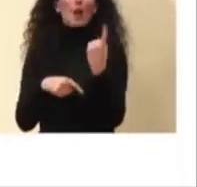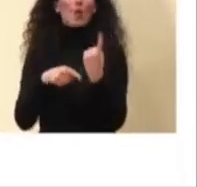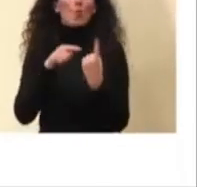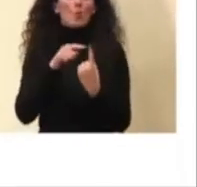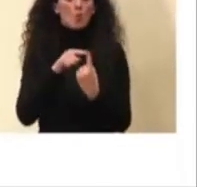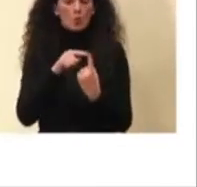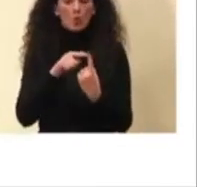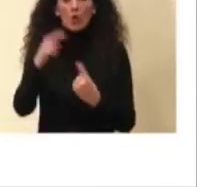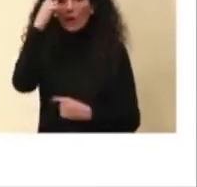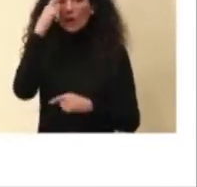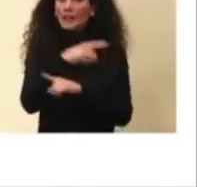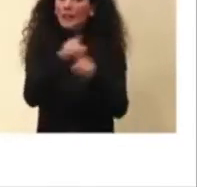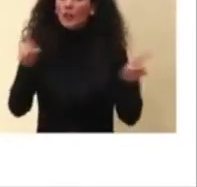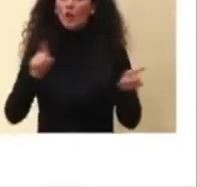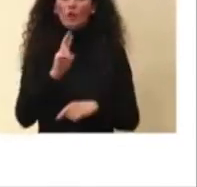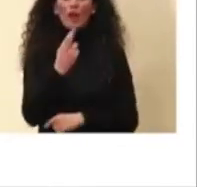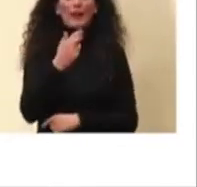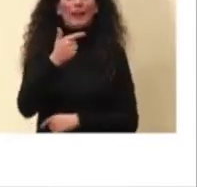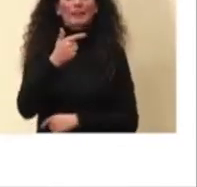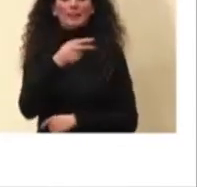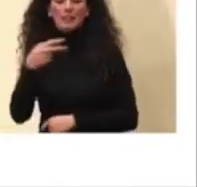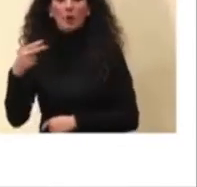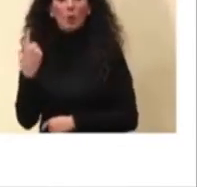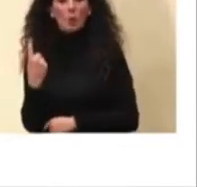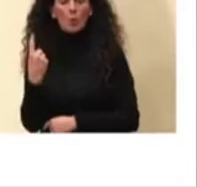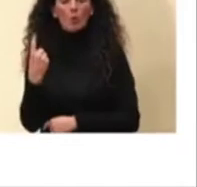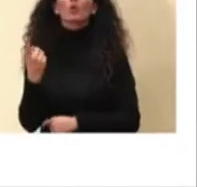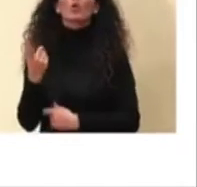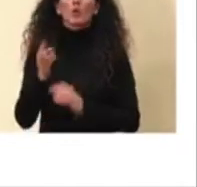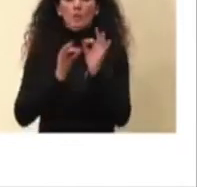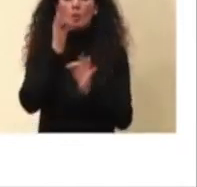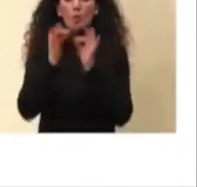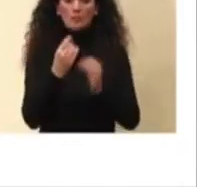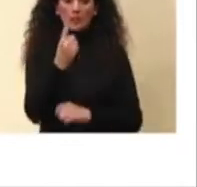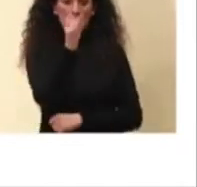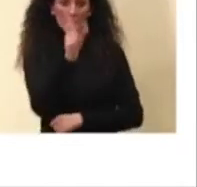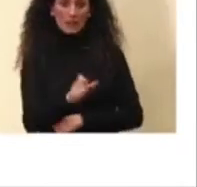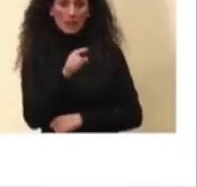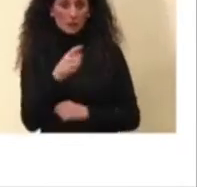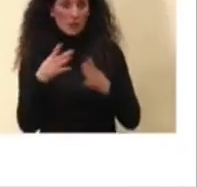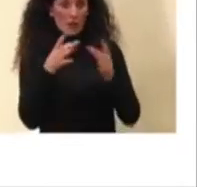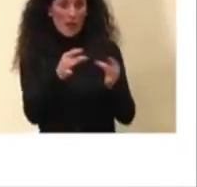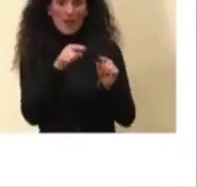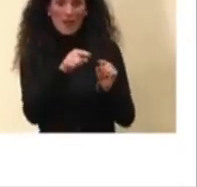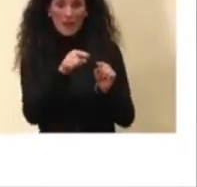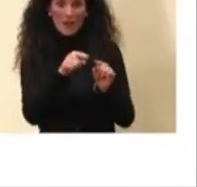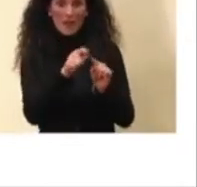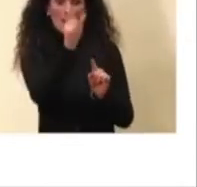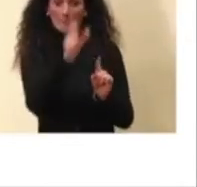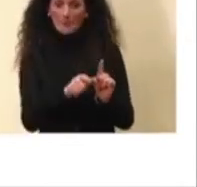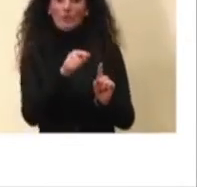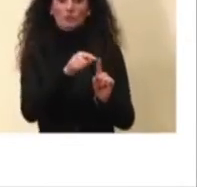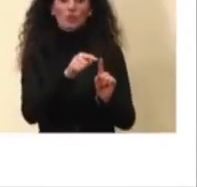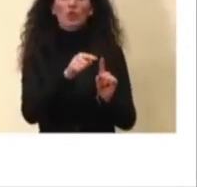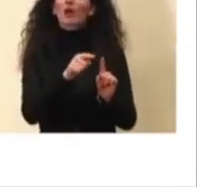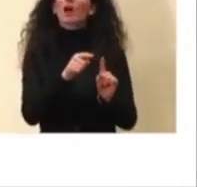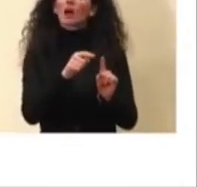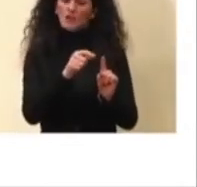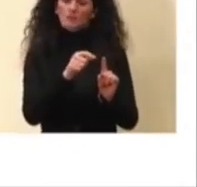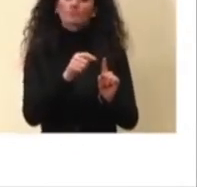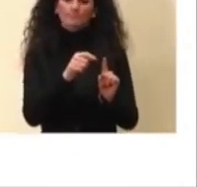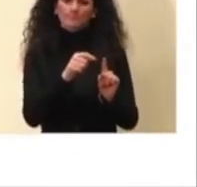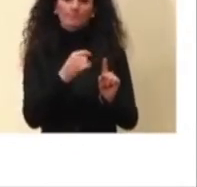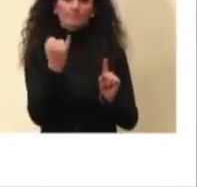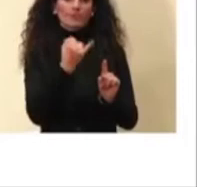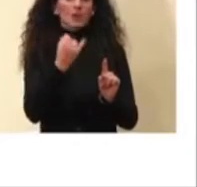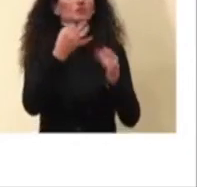uguale a 1 vuol dire che c'è una trasmissione dove per ogni persona che si infetta genera almeno un'altra persona,